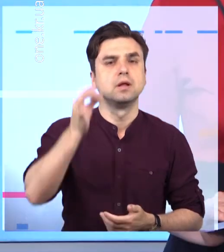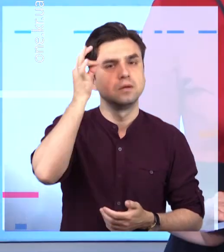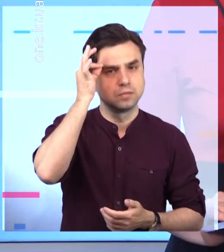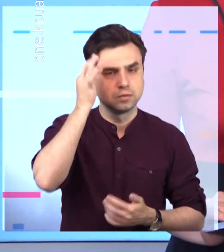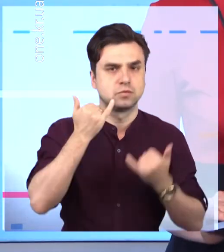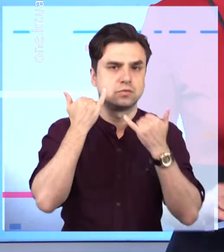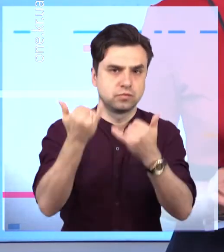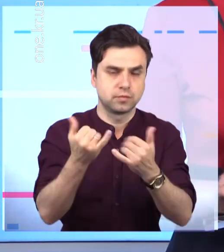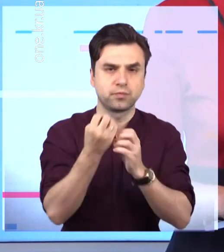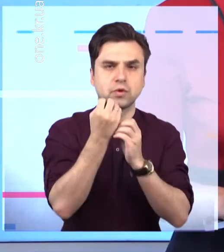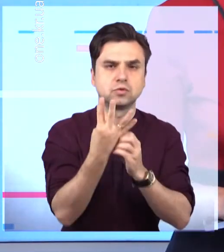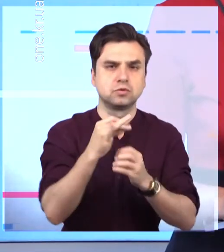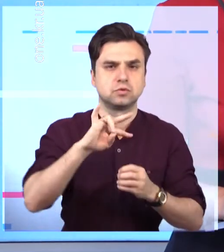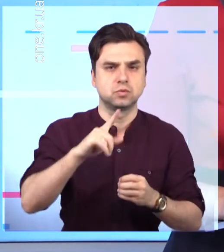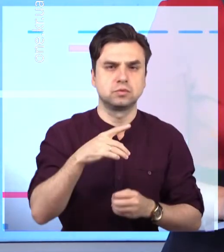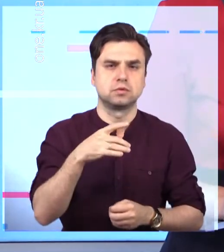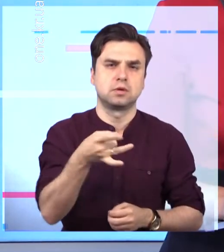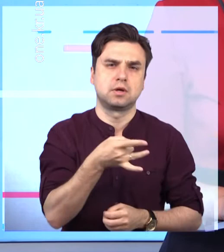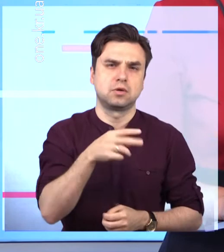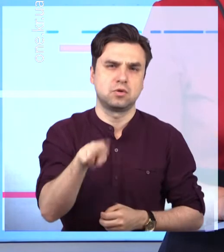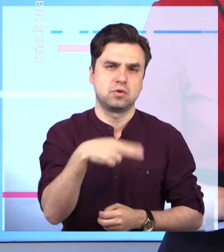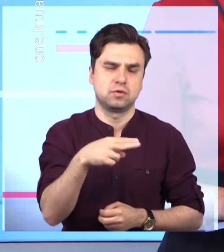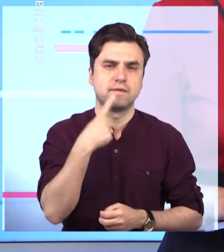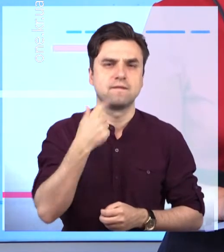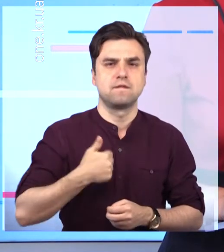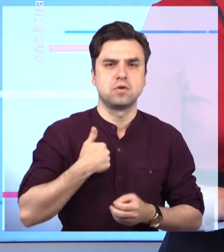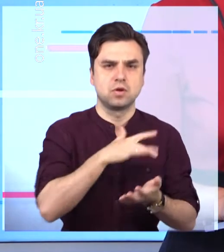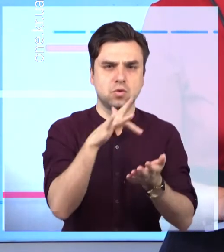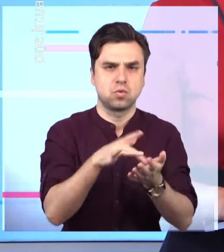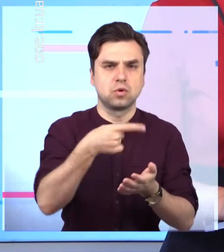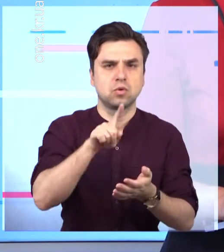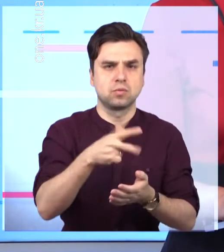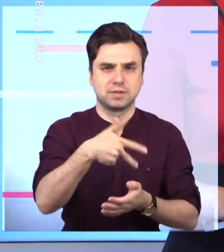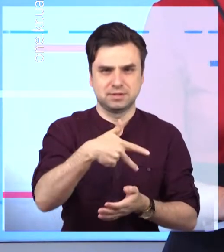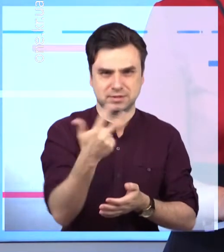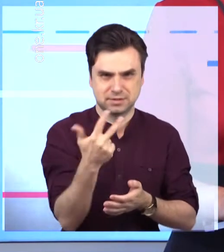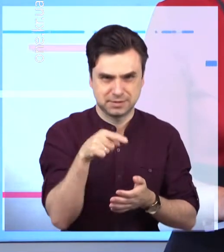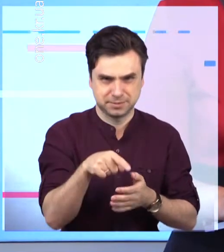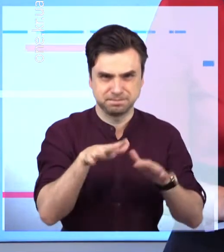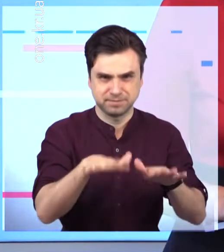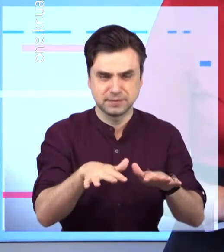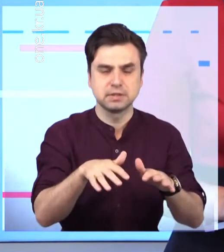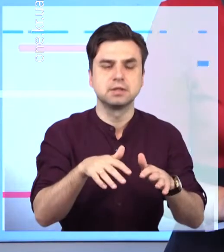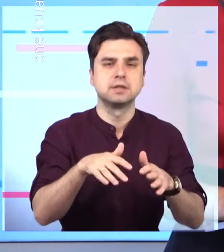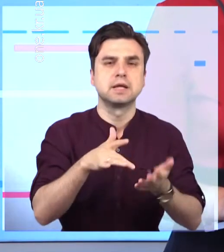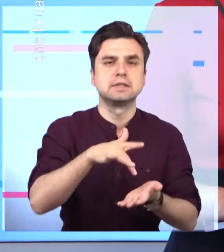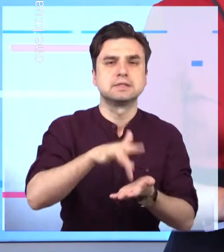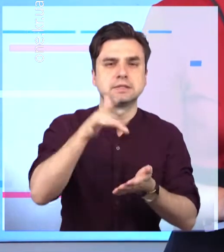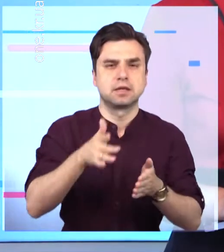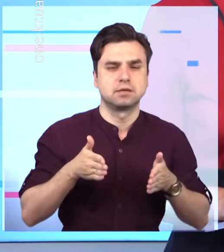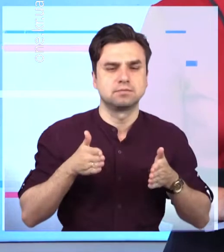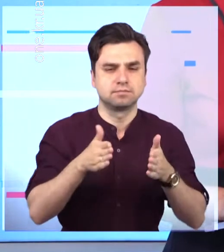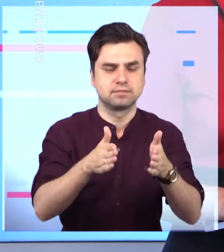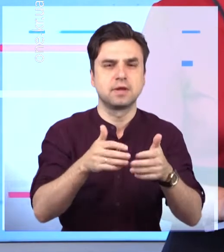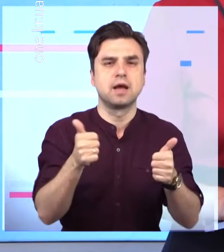Пам'ятаємо та шануємо, 14 червня у Догвинцевському районі у військовому містечку номер 33 на центральній алеї біля